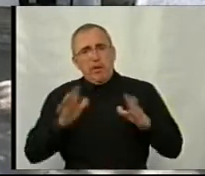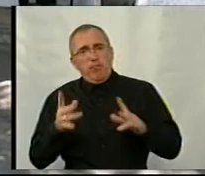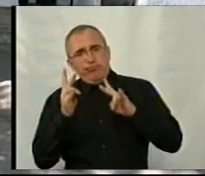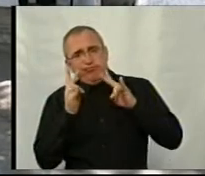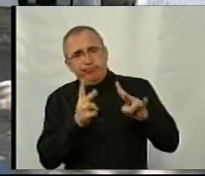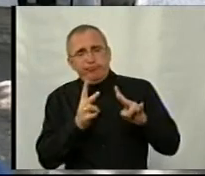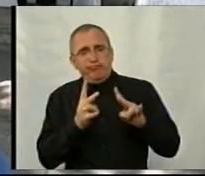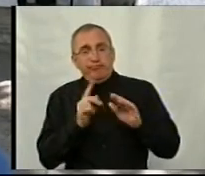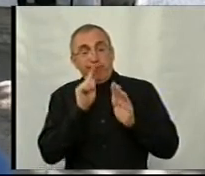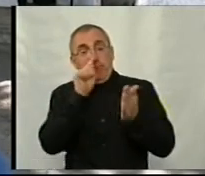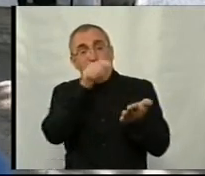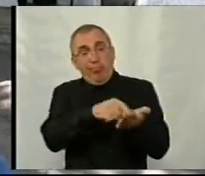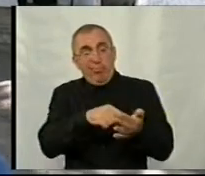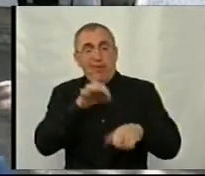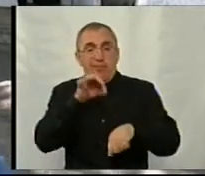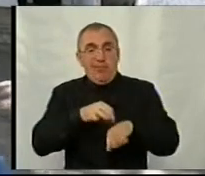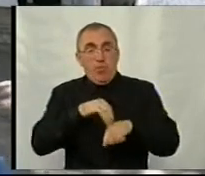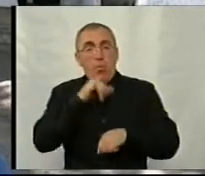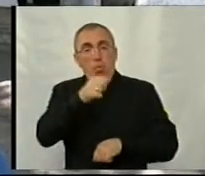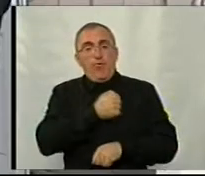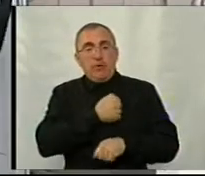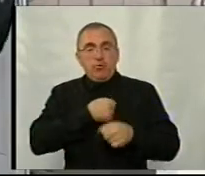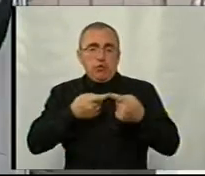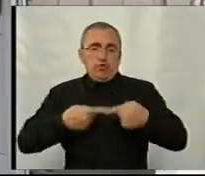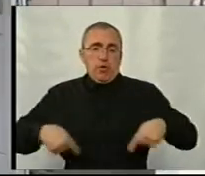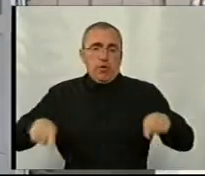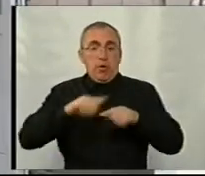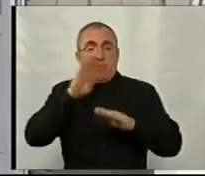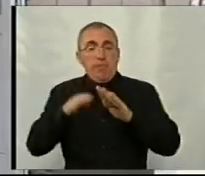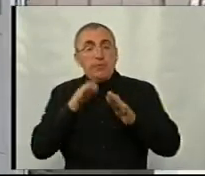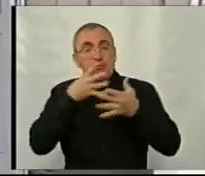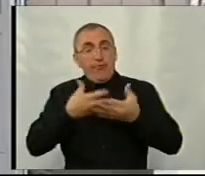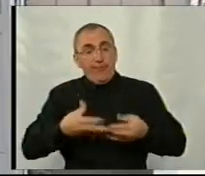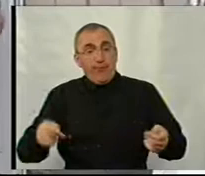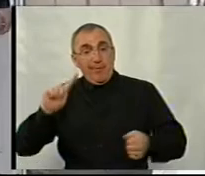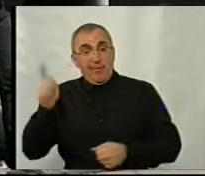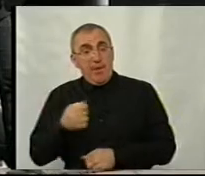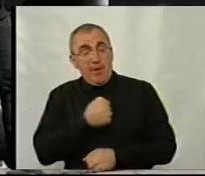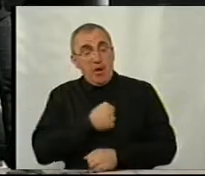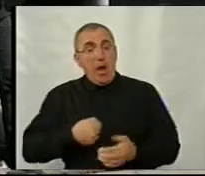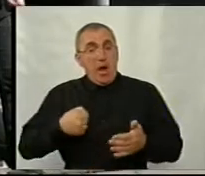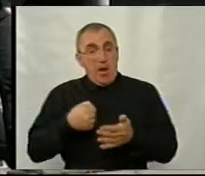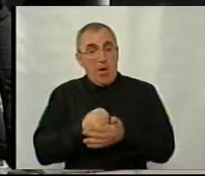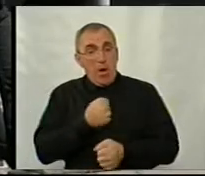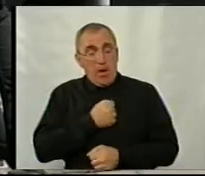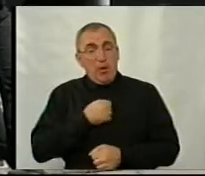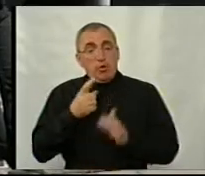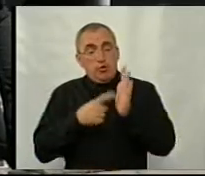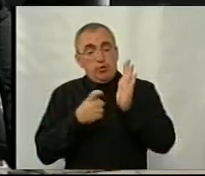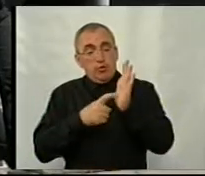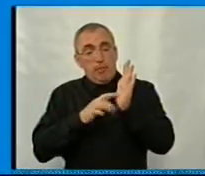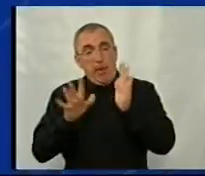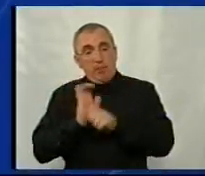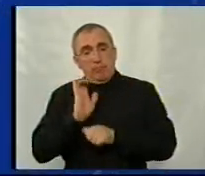занесення даного захворювання в військовій частині. Під час весняного призову на військову службу до армії відправлять 665